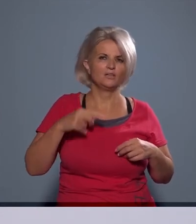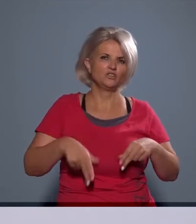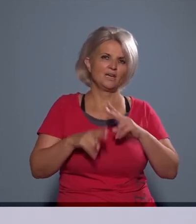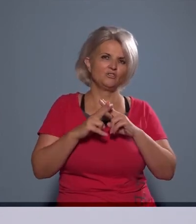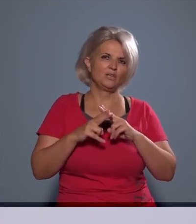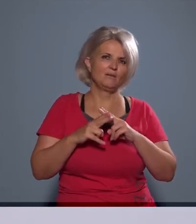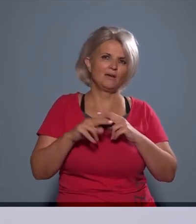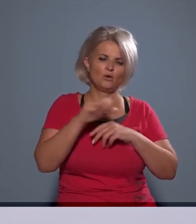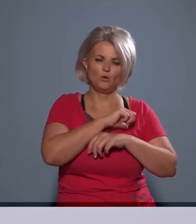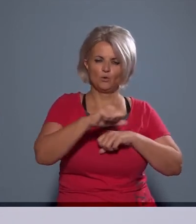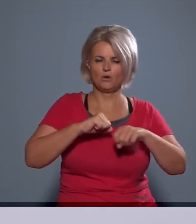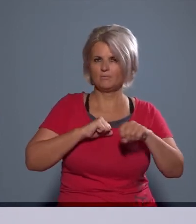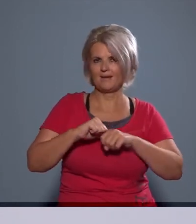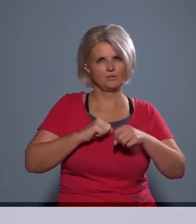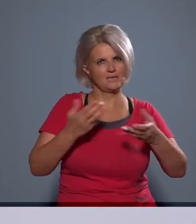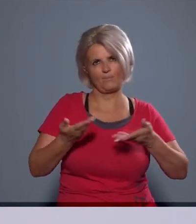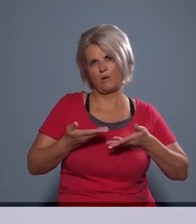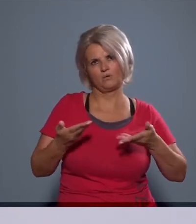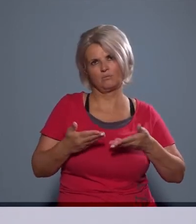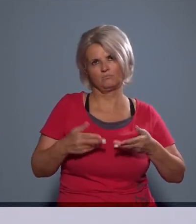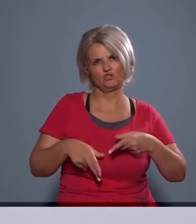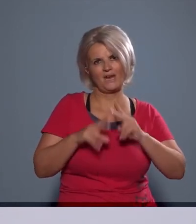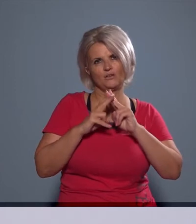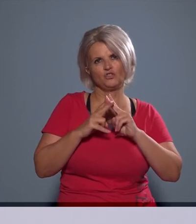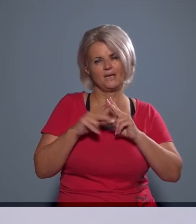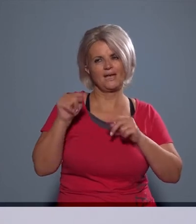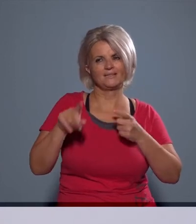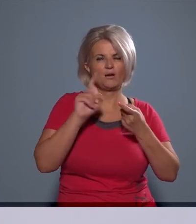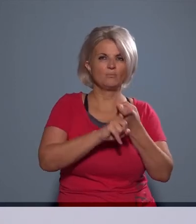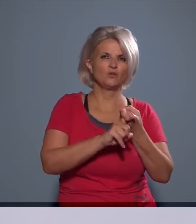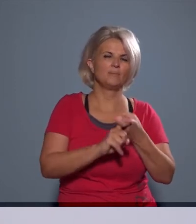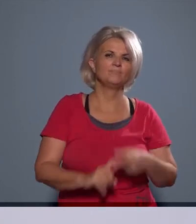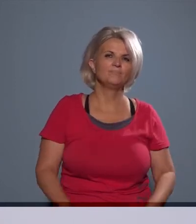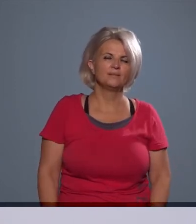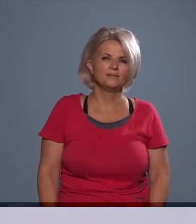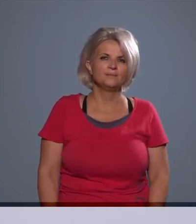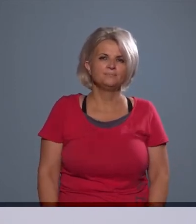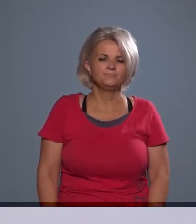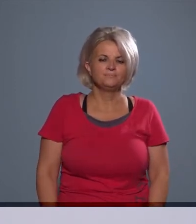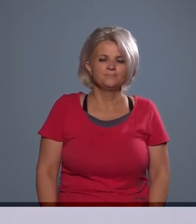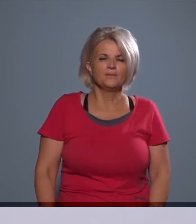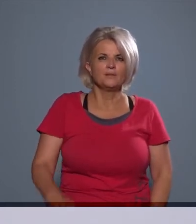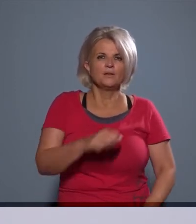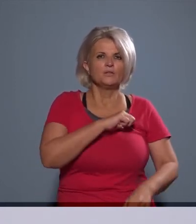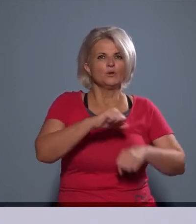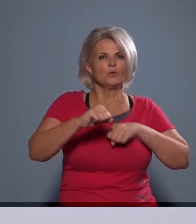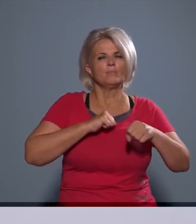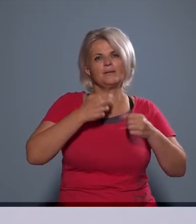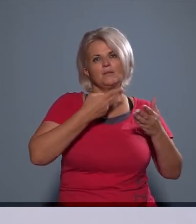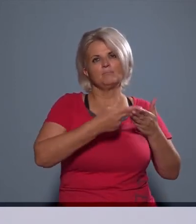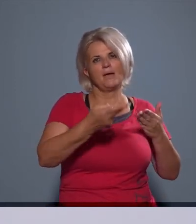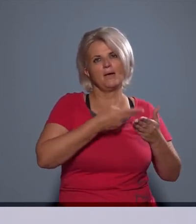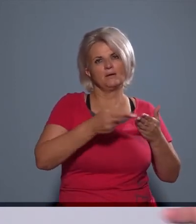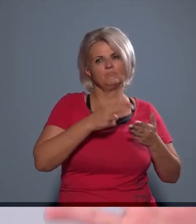segítséget nem mindig vagy nem kapta meg. E kapcsán talán az is ismert széles körben, hogy az önkormányzat peres eljárásokat is